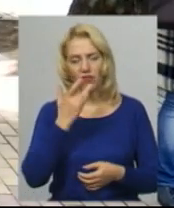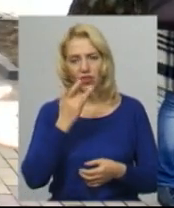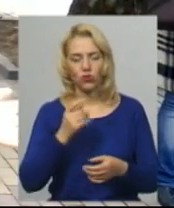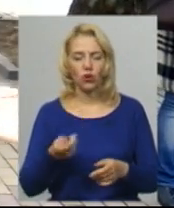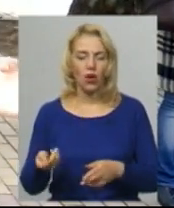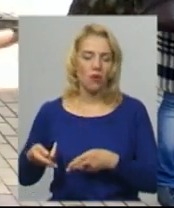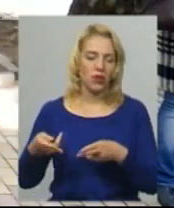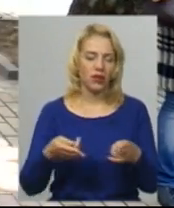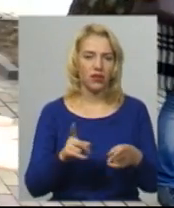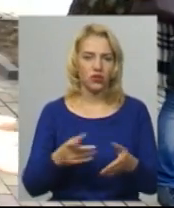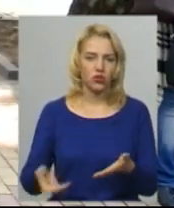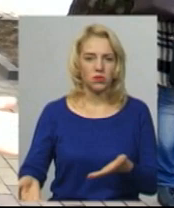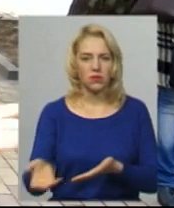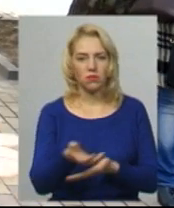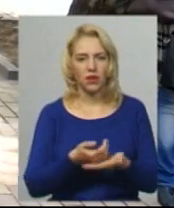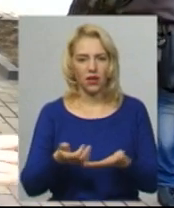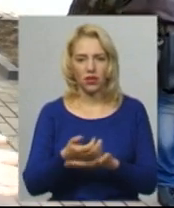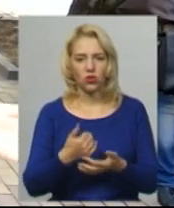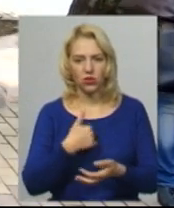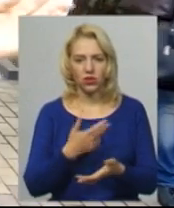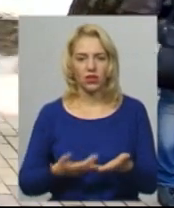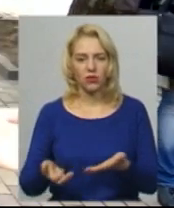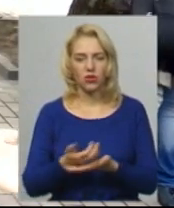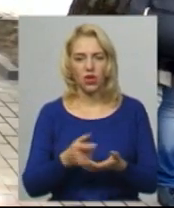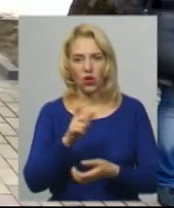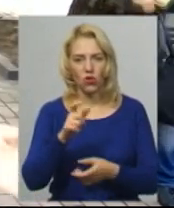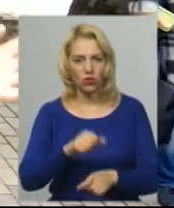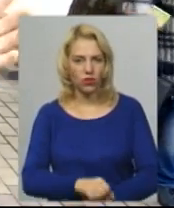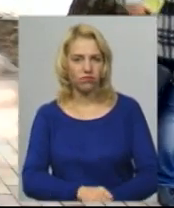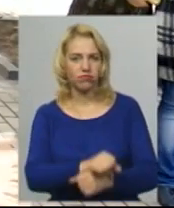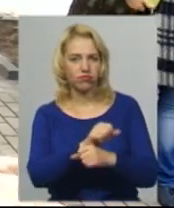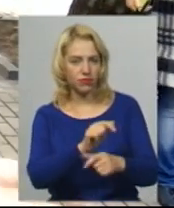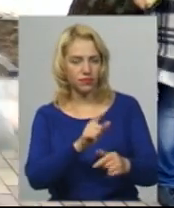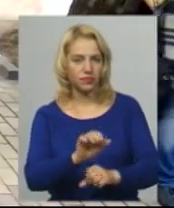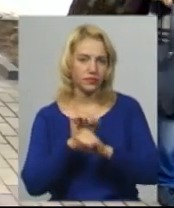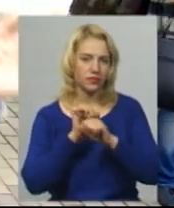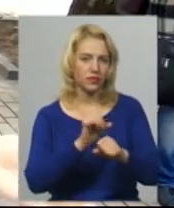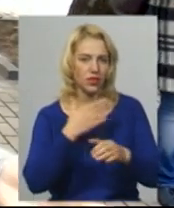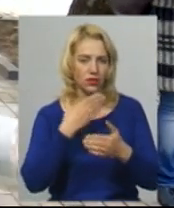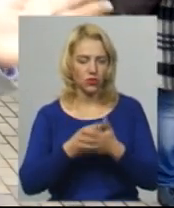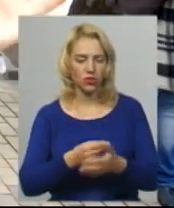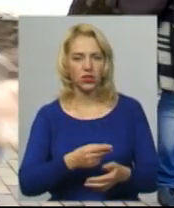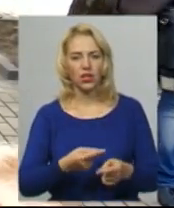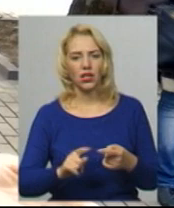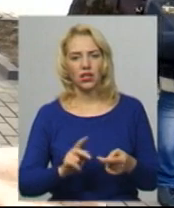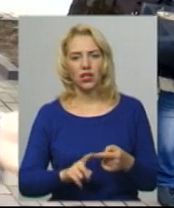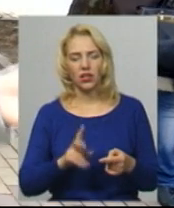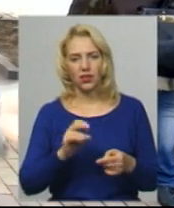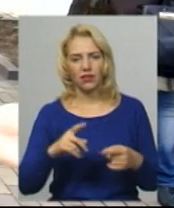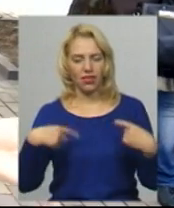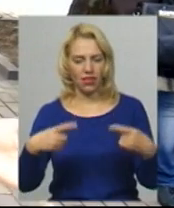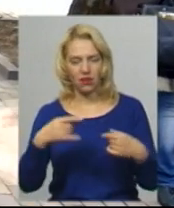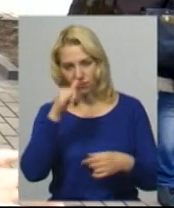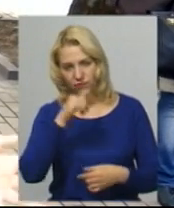власників, хотіли збирати врожай. Люди піднялися, стали просто стіною, лягли на землю, поклали трактори,